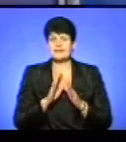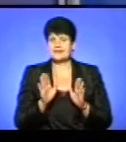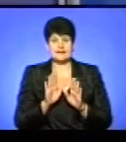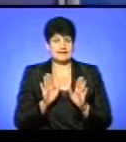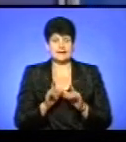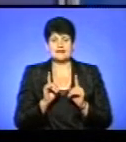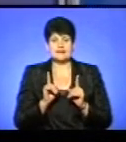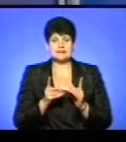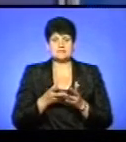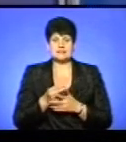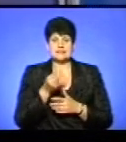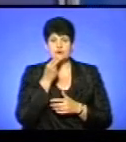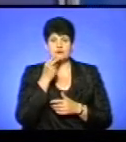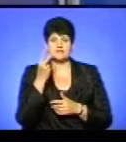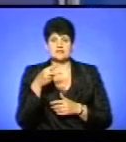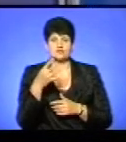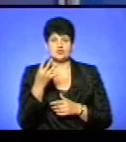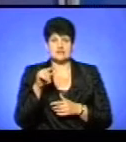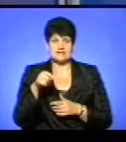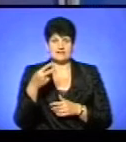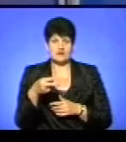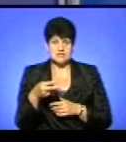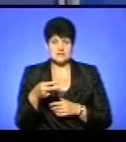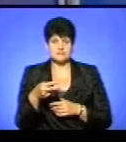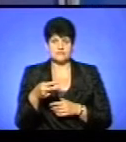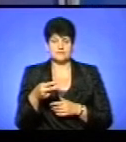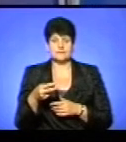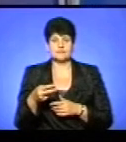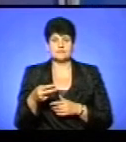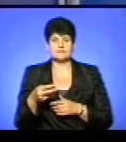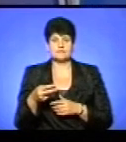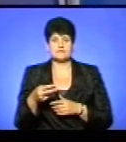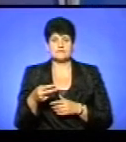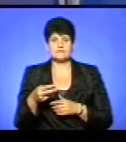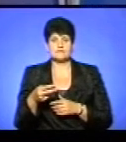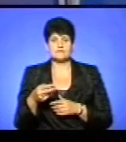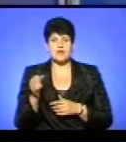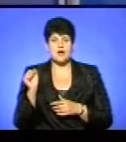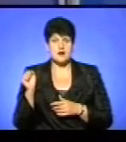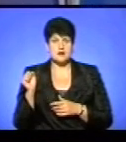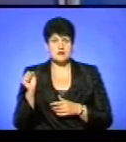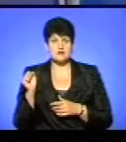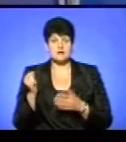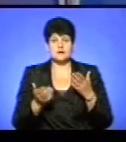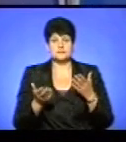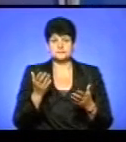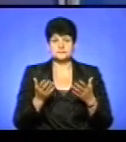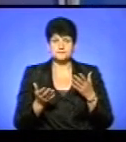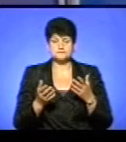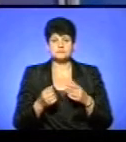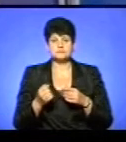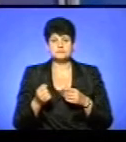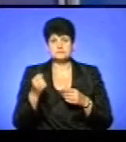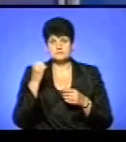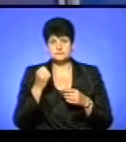заплатила за харчування по 24,20, по-моєму, так, 24,20, але завдяки